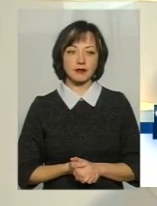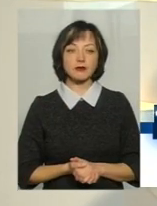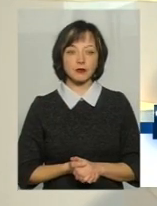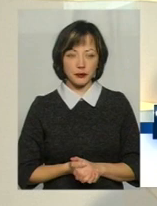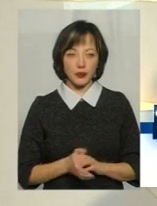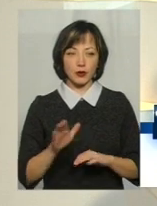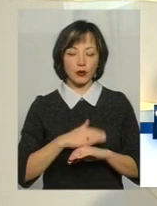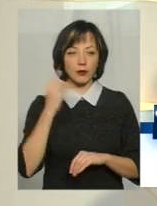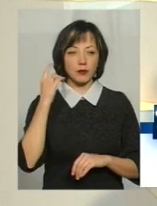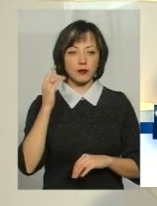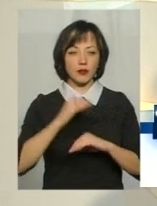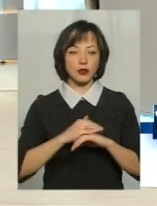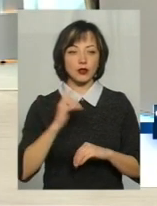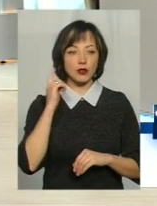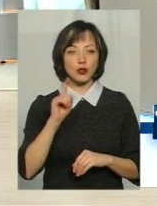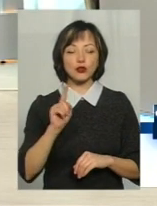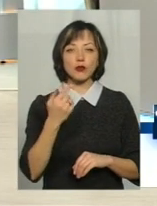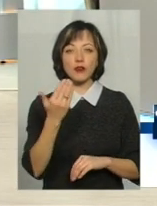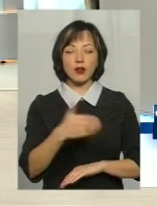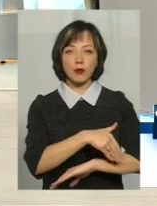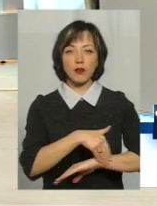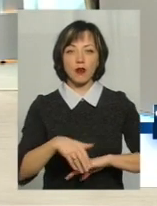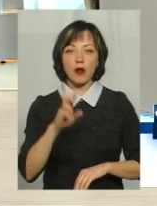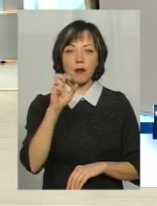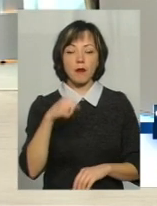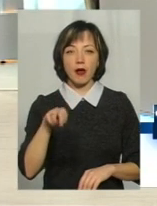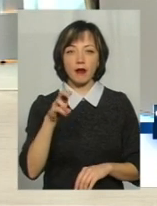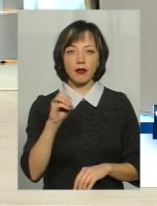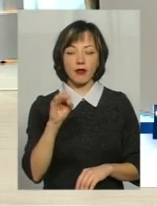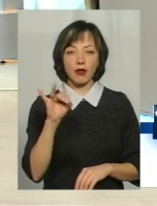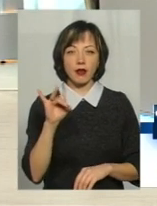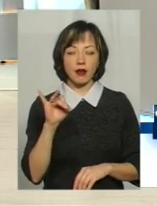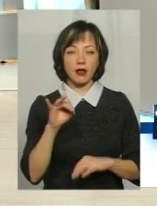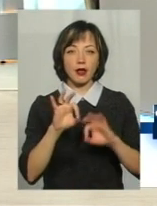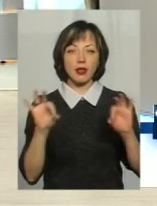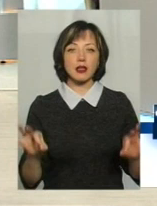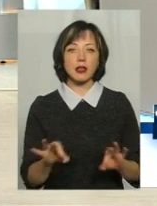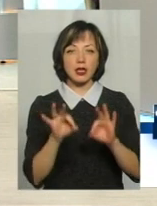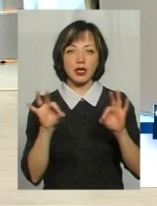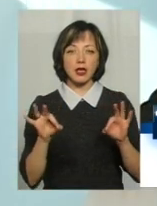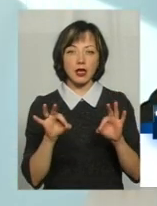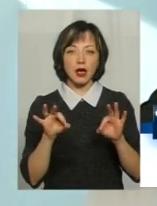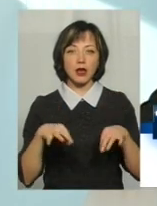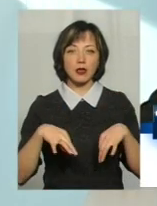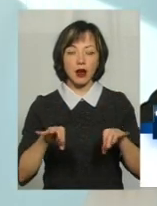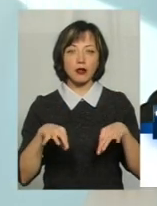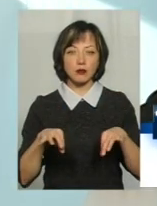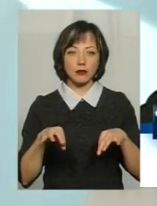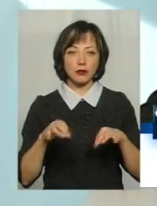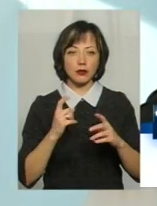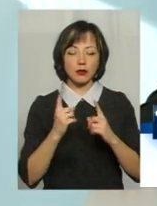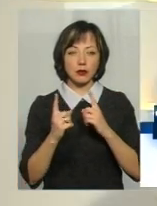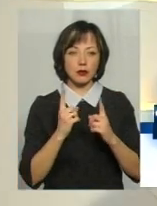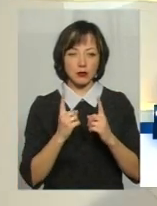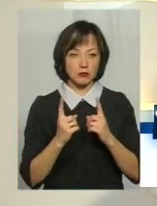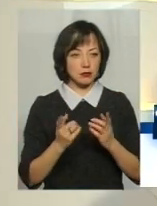Добрий вечір. А почему ви по вулиці Степана Бандери не спустите ніякий транспорт? Туда не ходить? По